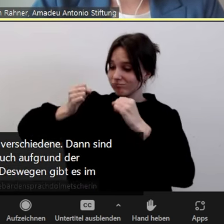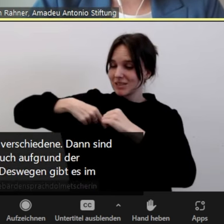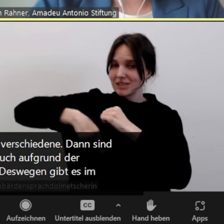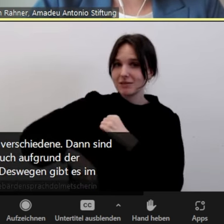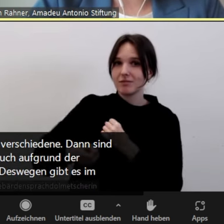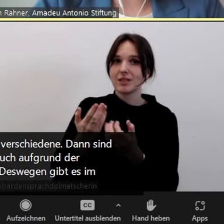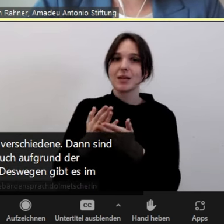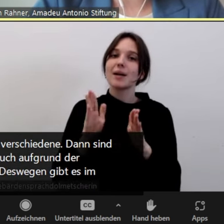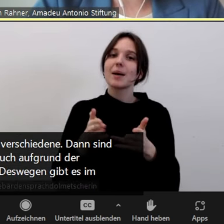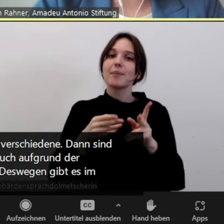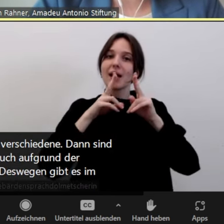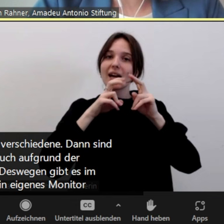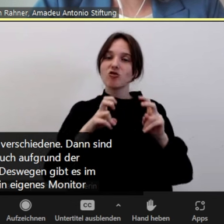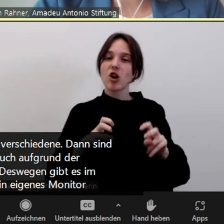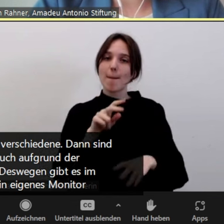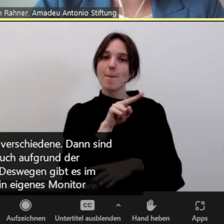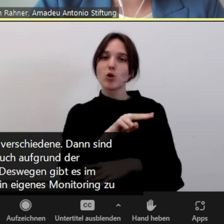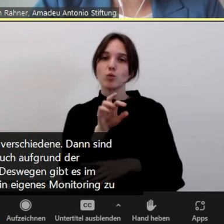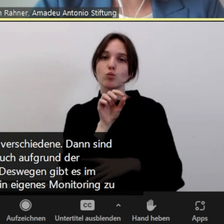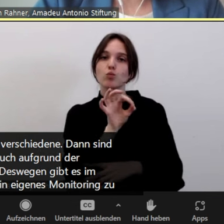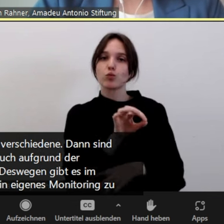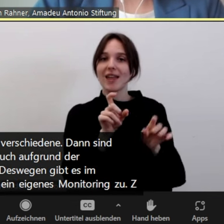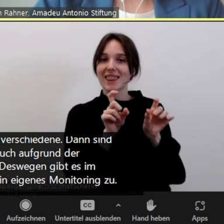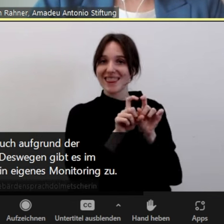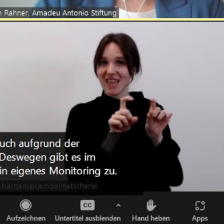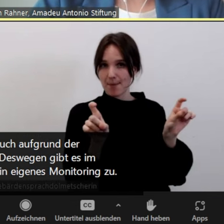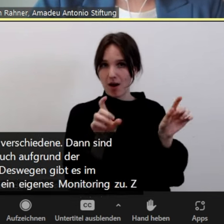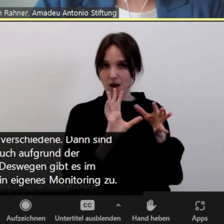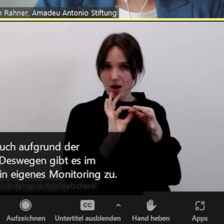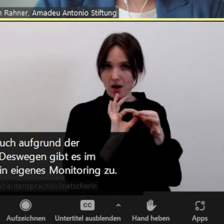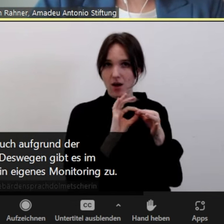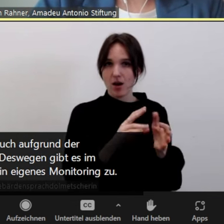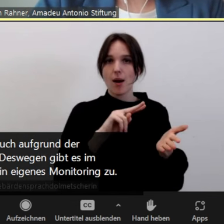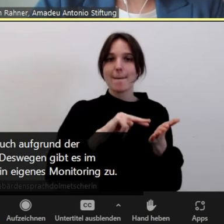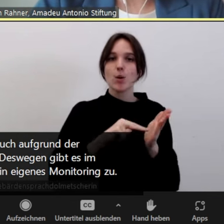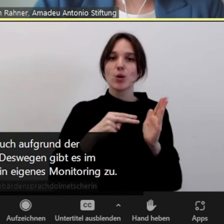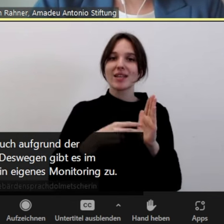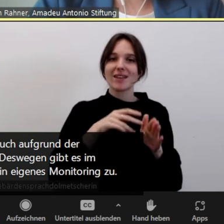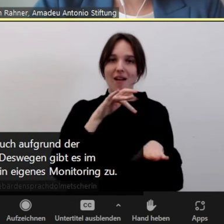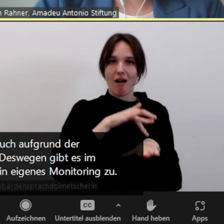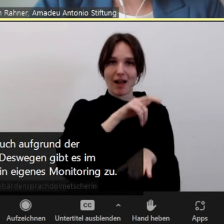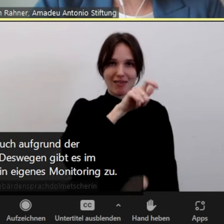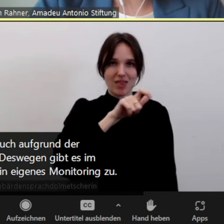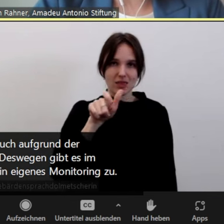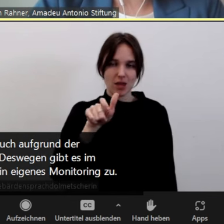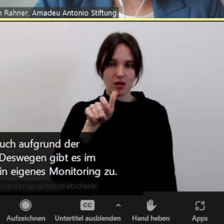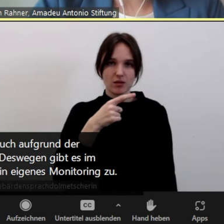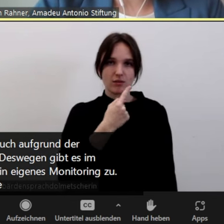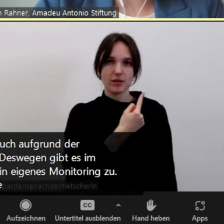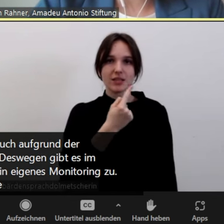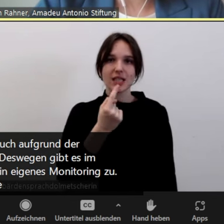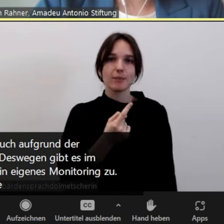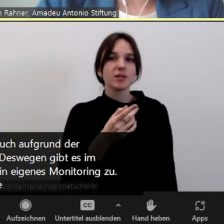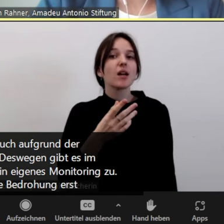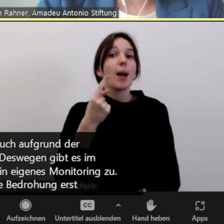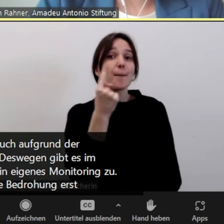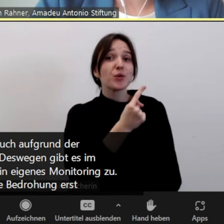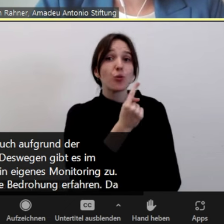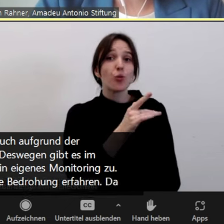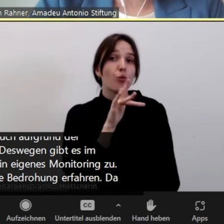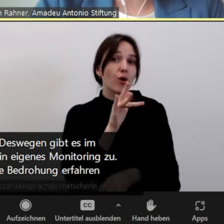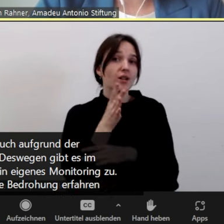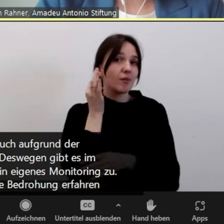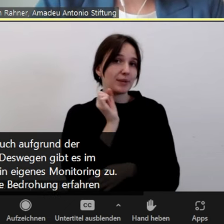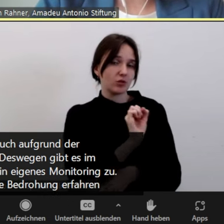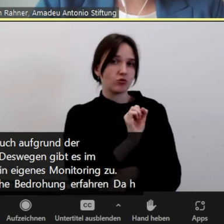eigene Recherche, ein eigenes Monitoring zu zum Beispiel Politikerinnen, die antifeministische Bedrohung erfahren. Da haben wir drei